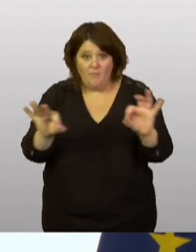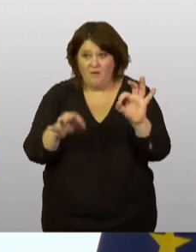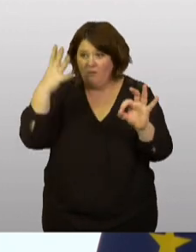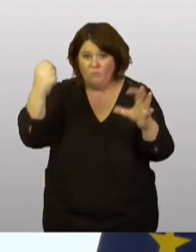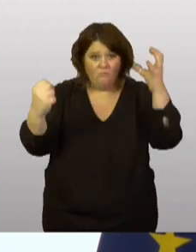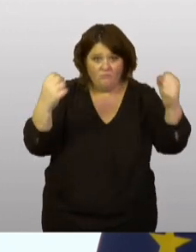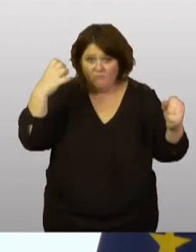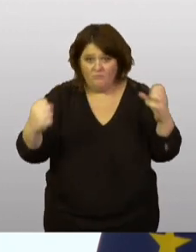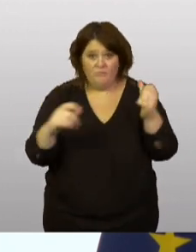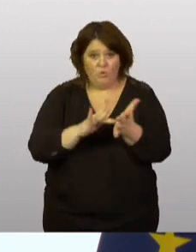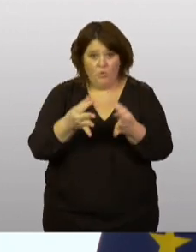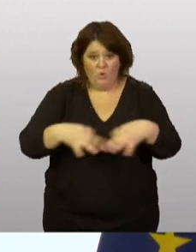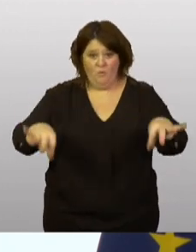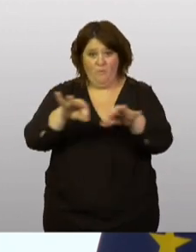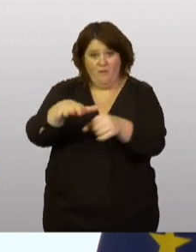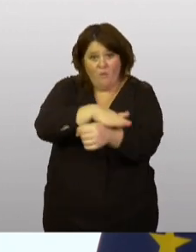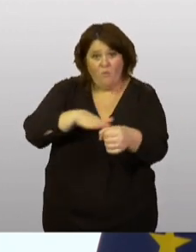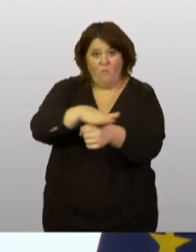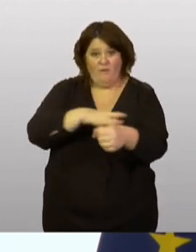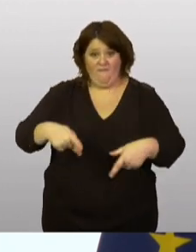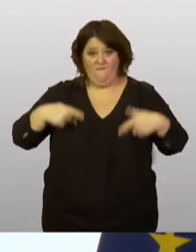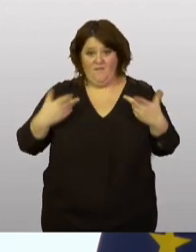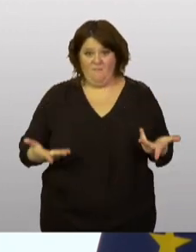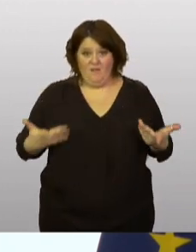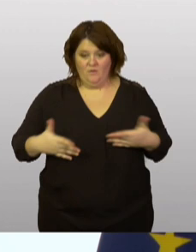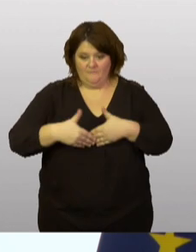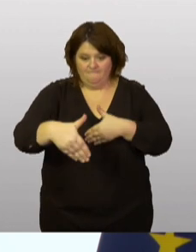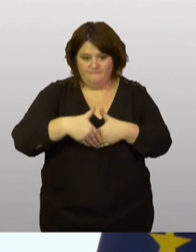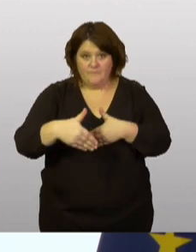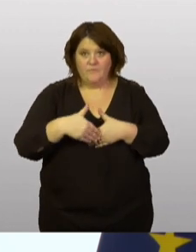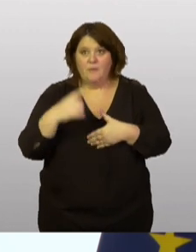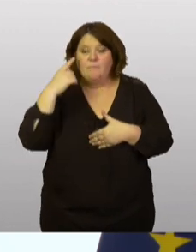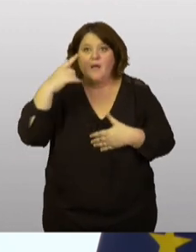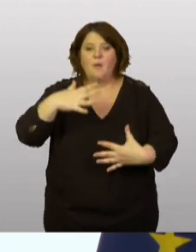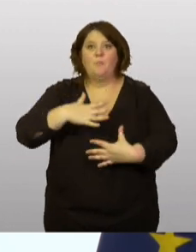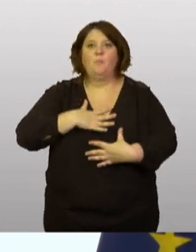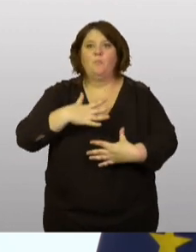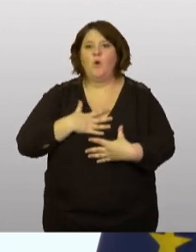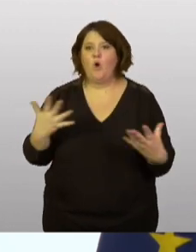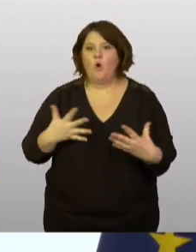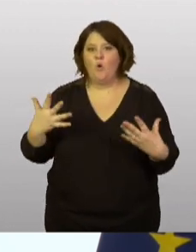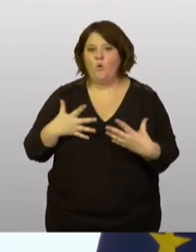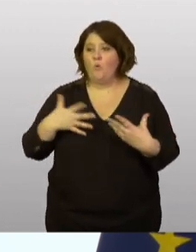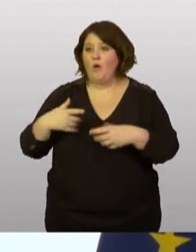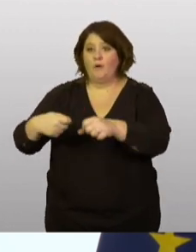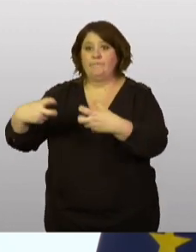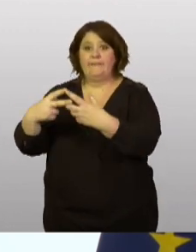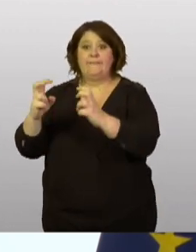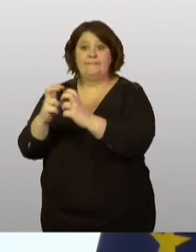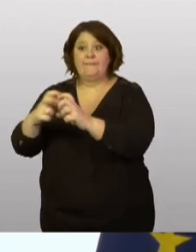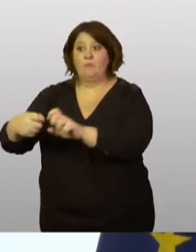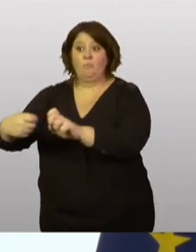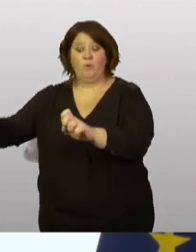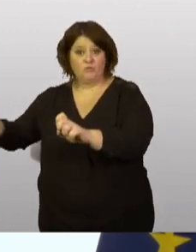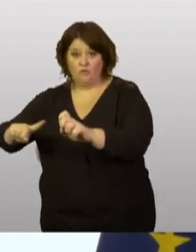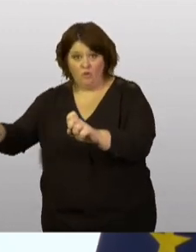le pays entier vit maintenant non plus au gré de débranchement d'électricité, mais